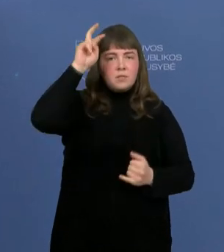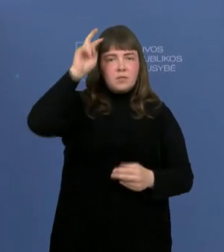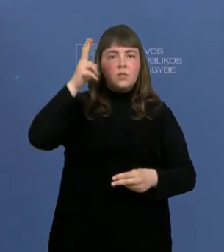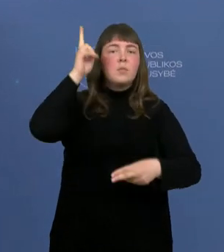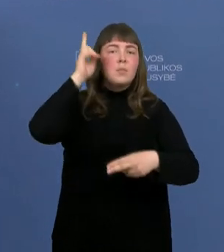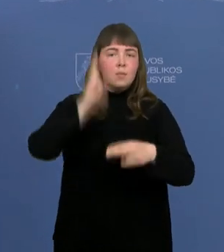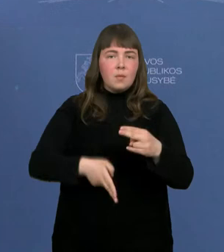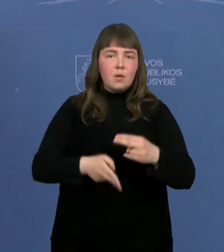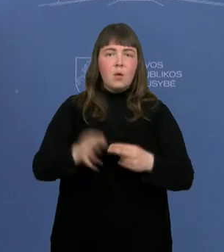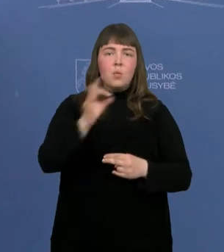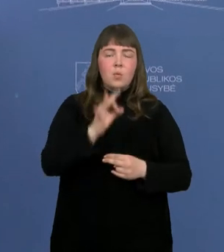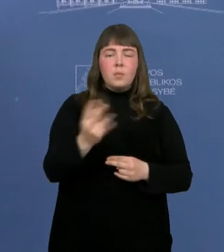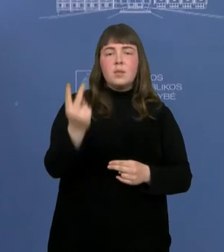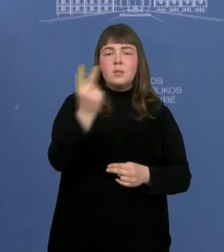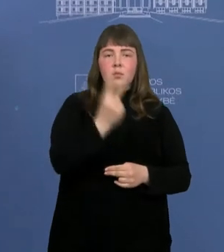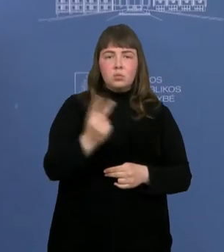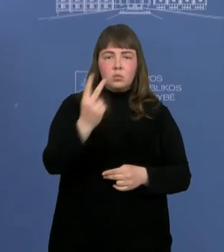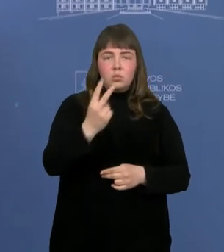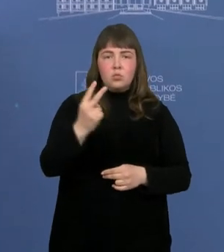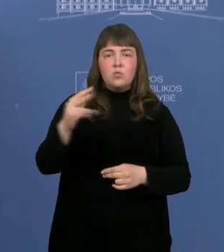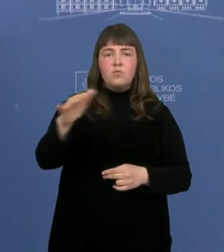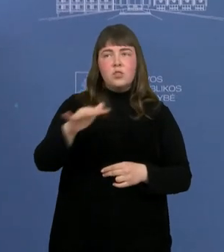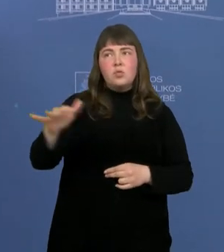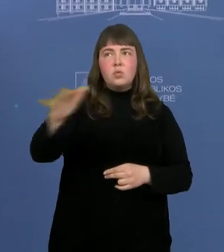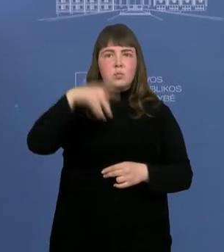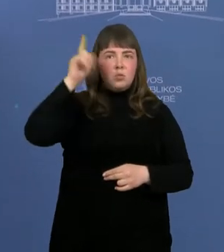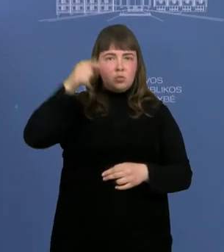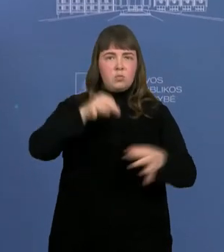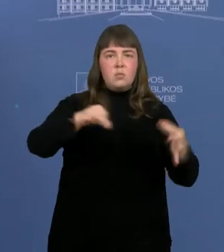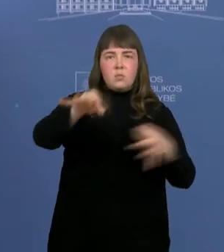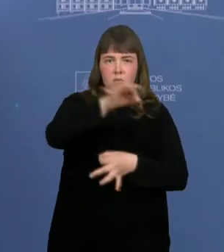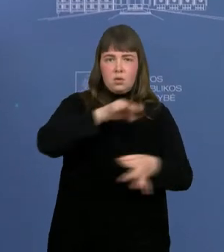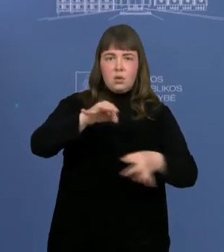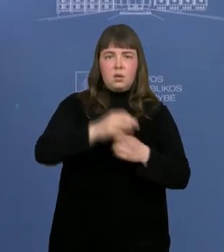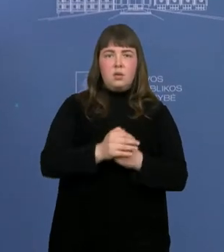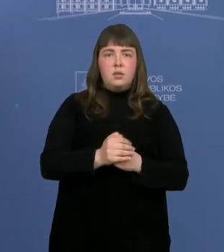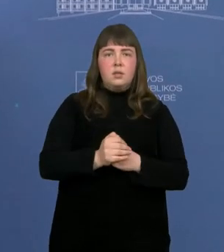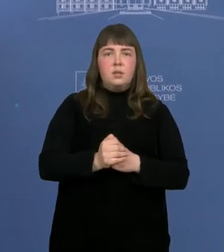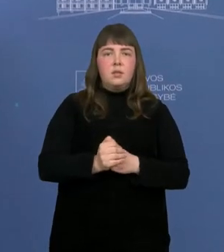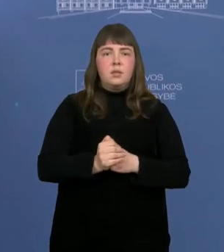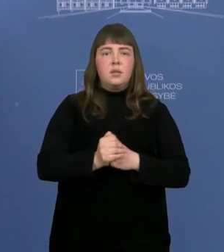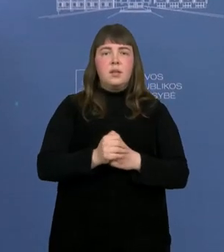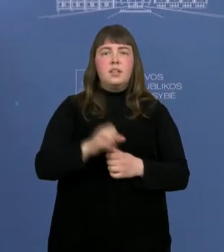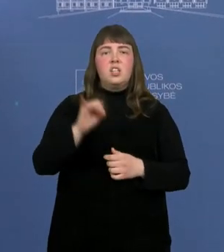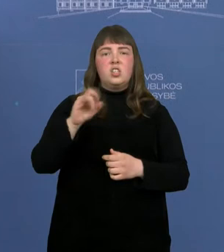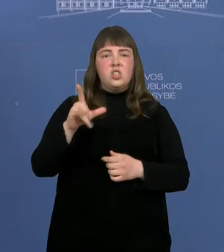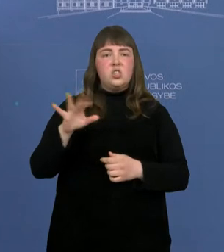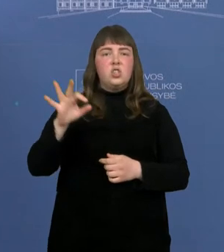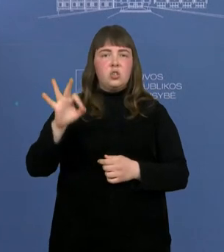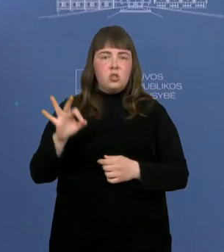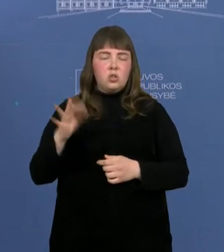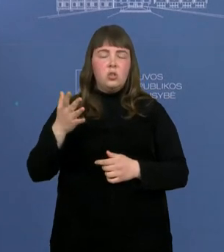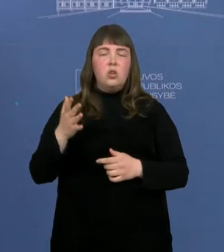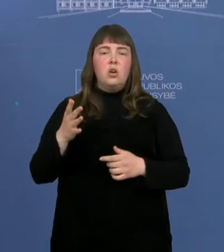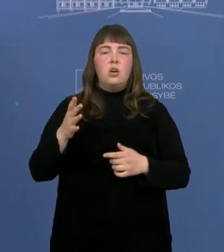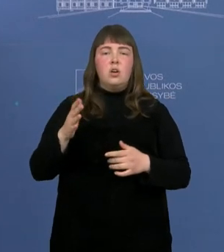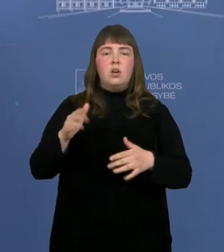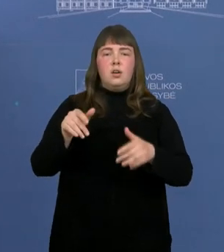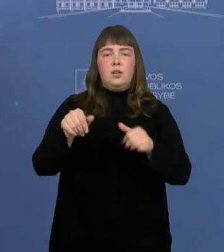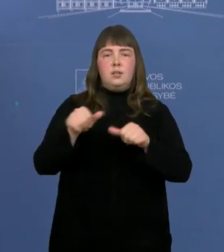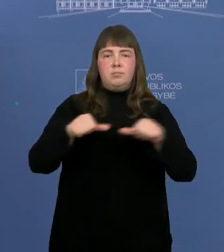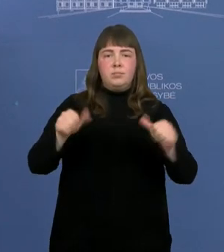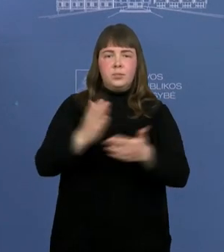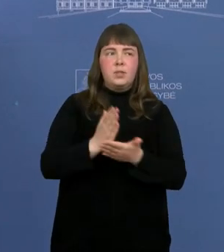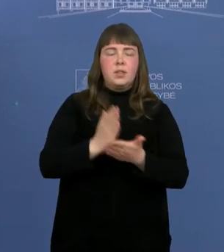dėl dviejų tokių visuomenį gal plačiau žinomų projektų. Tai punio šilo rezervato plėtraje, nacionalinės žemės tarnybos ir